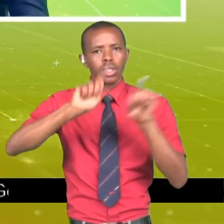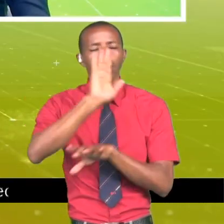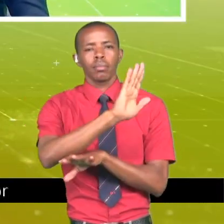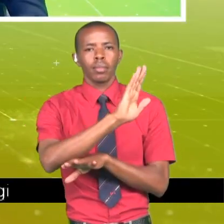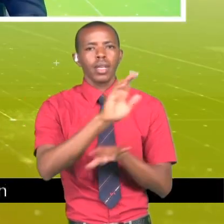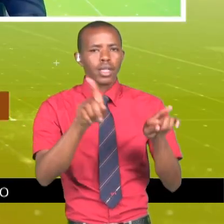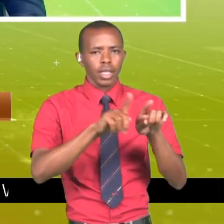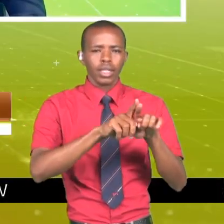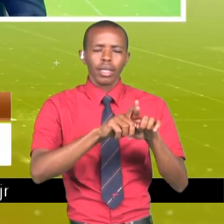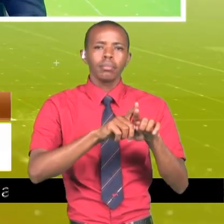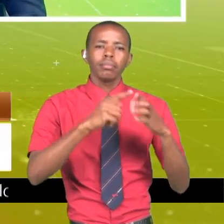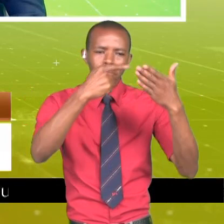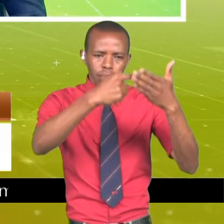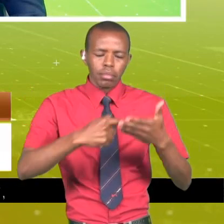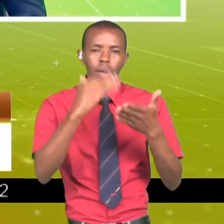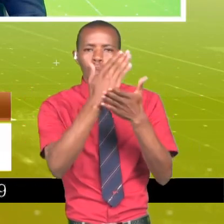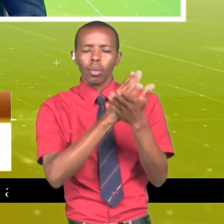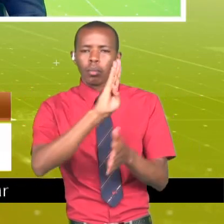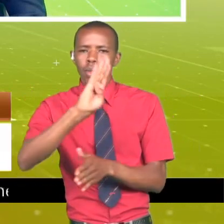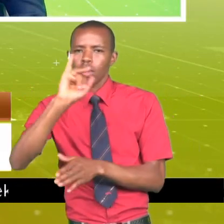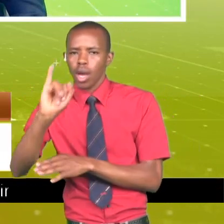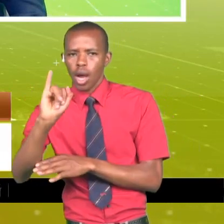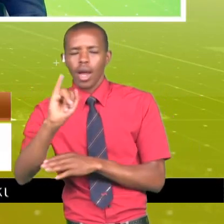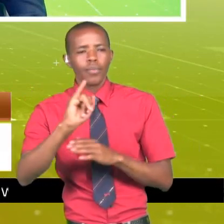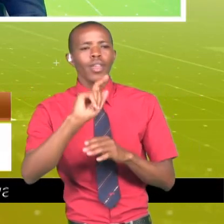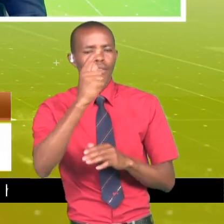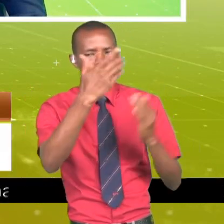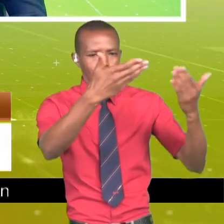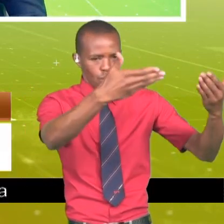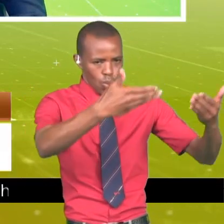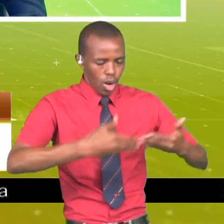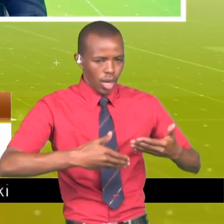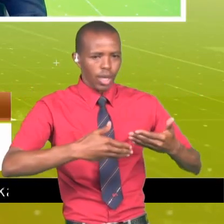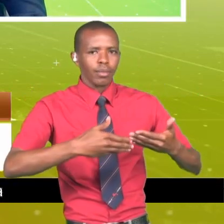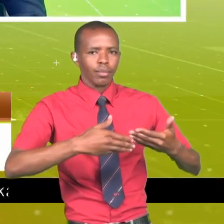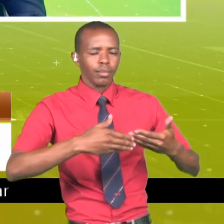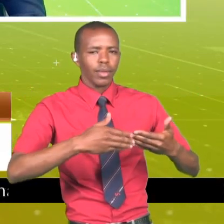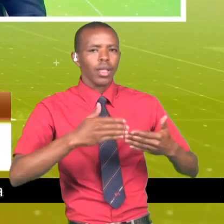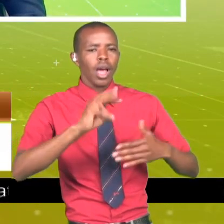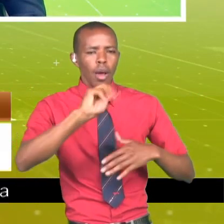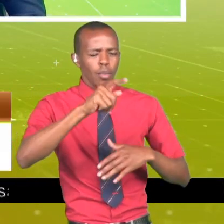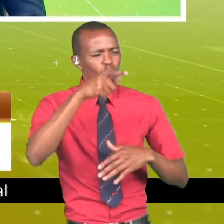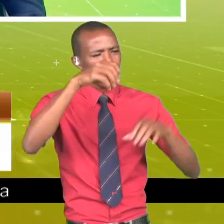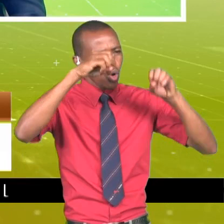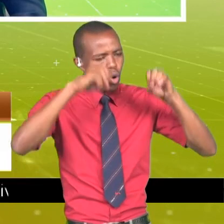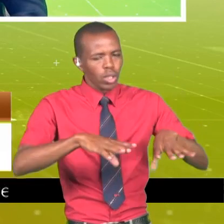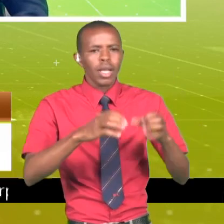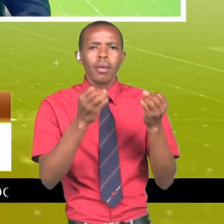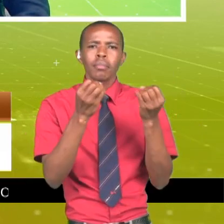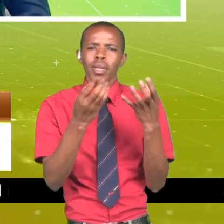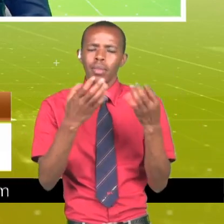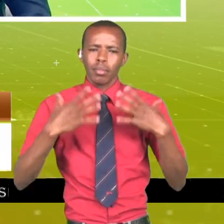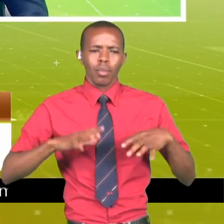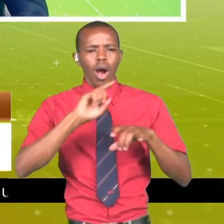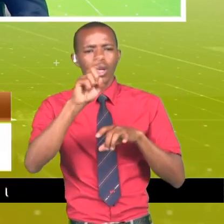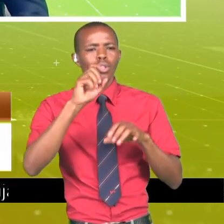Na vile vile mchakatu mzima wa BBI. Kwanza kabisa karibu sana. Mwishimiwa John Paul Mwirigi. Umepotea sana. Sijui wengu na uleza ulipotelea